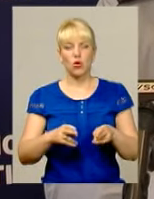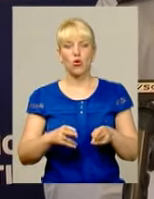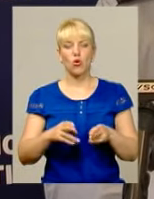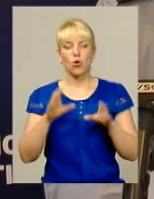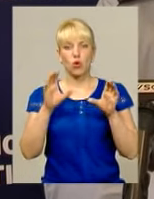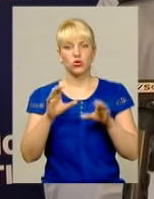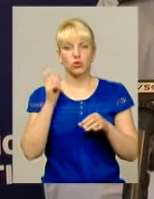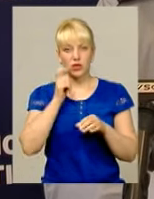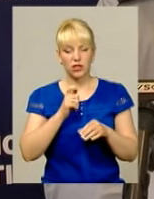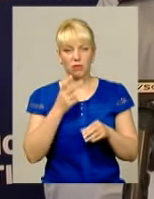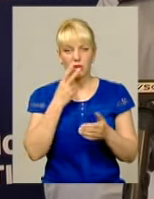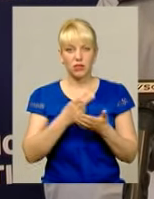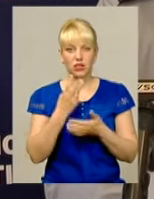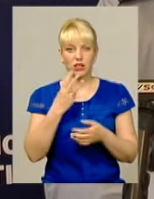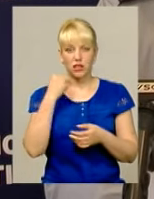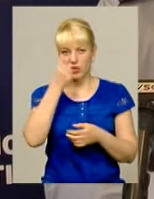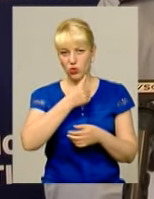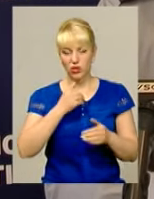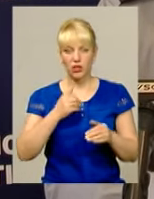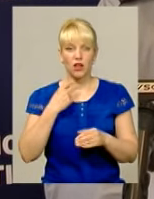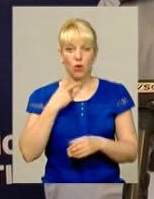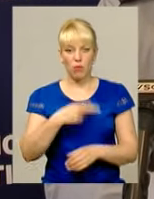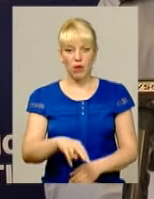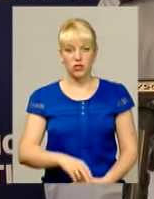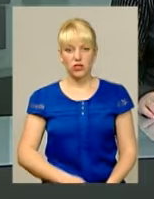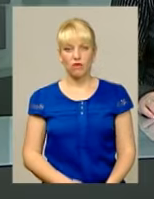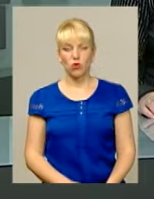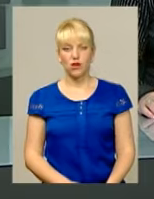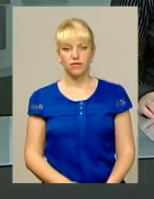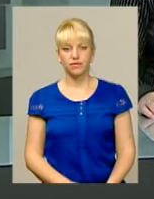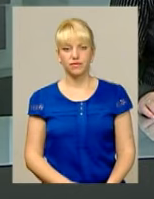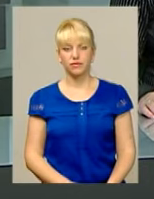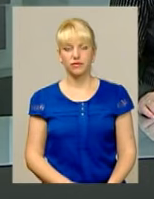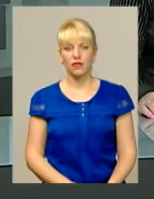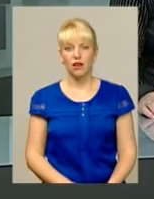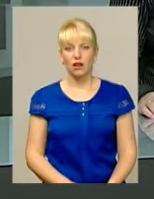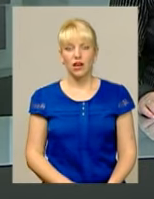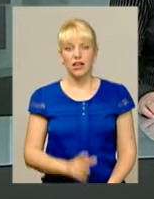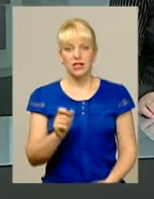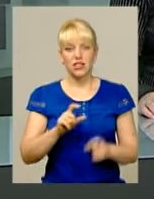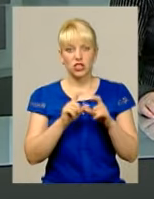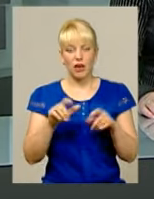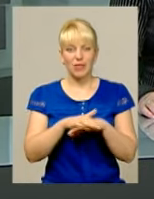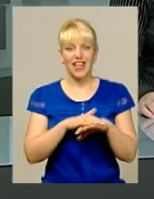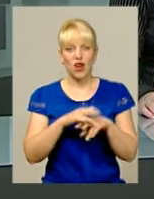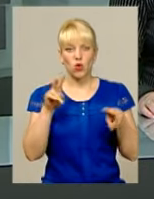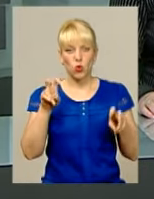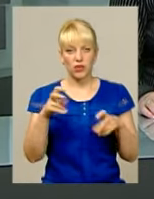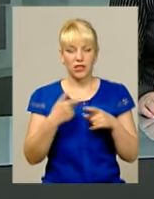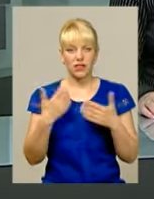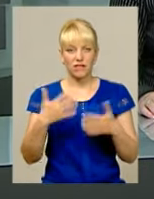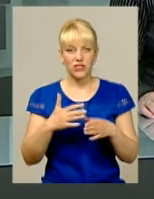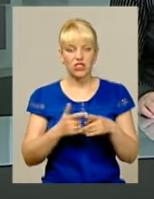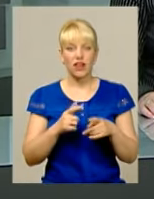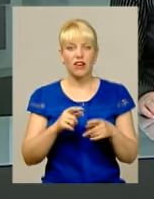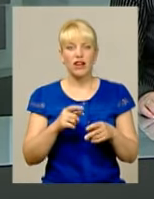перша, передбачає до трьох років обмеження волі Зі штабу народників правоохоронців вже вилучили